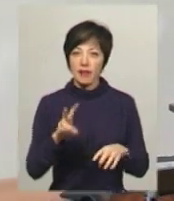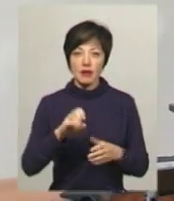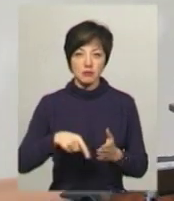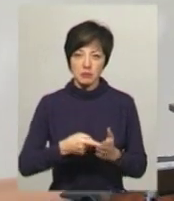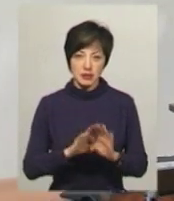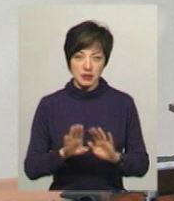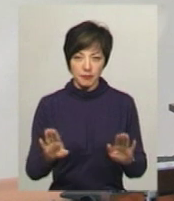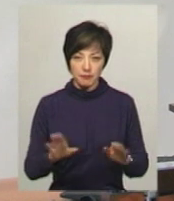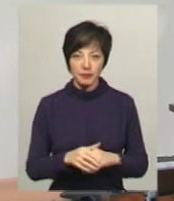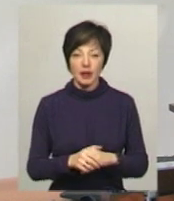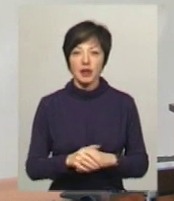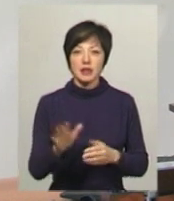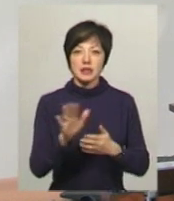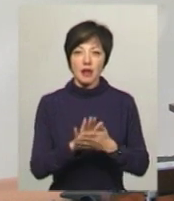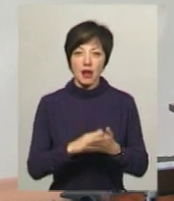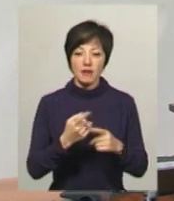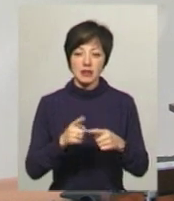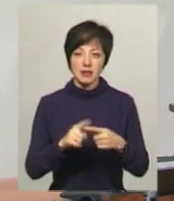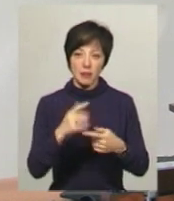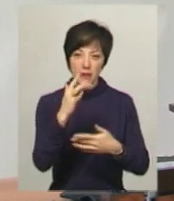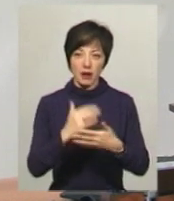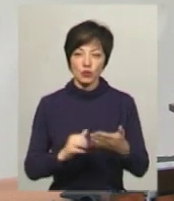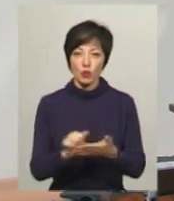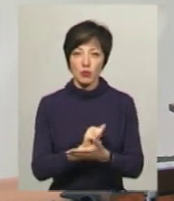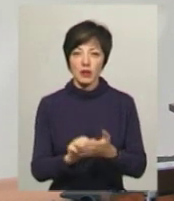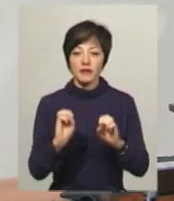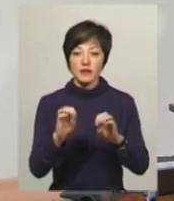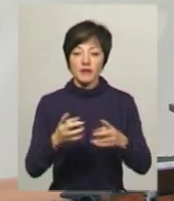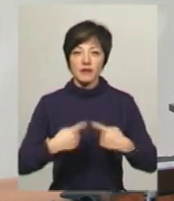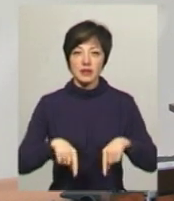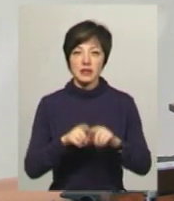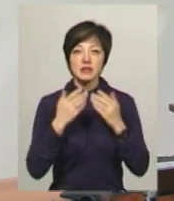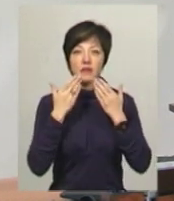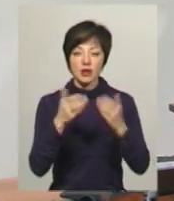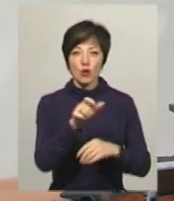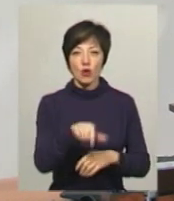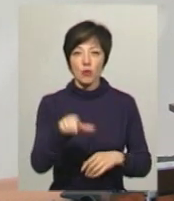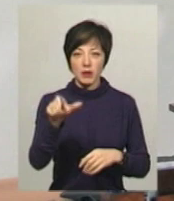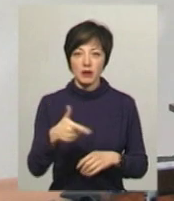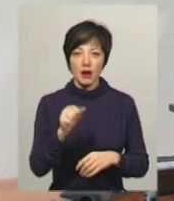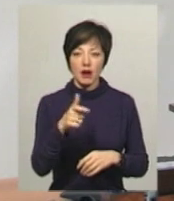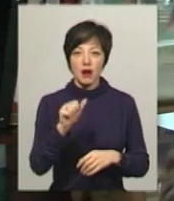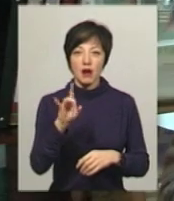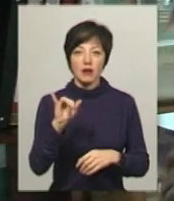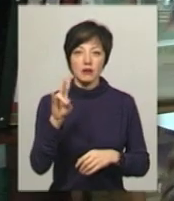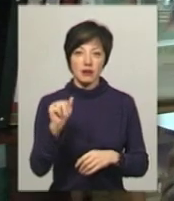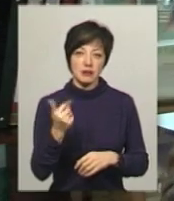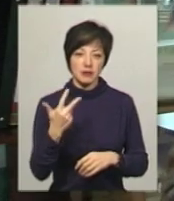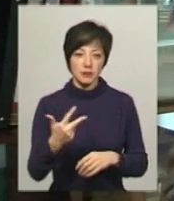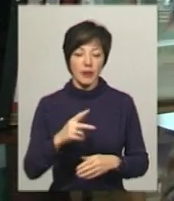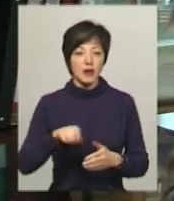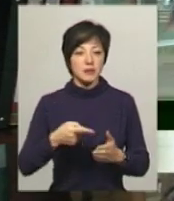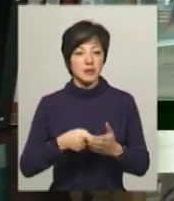міста. Заява і оцей пакет документів віддається в відділ звернення громадян. На Огаріна – три. На місті